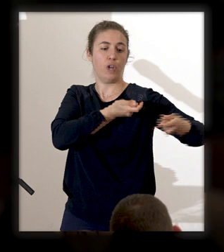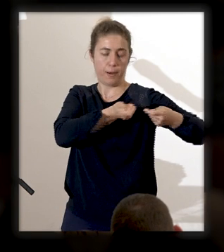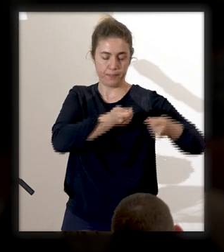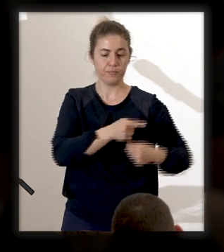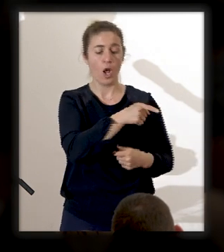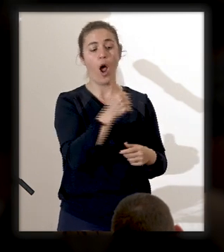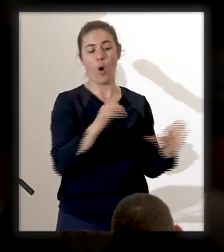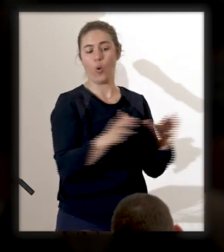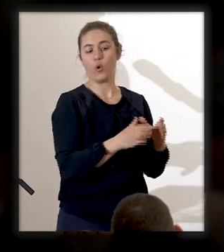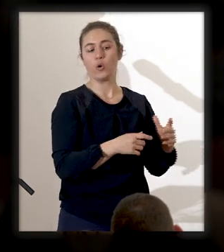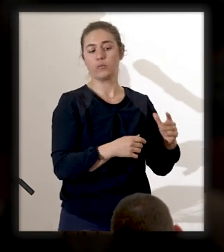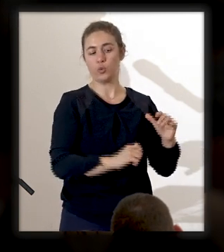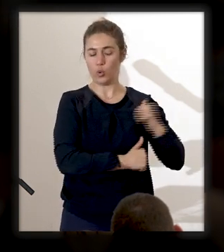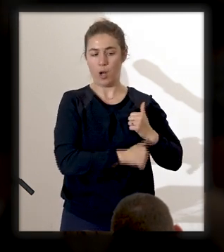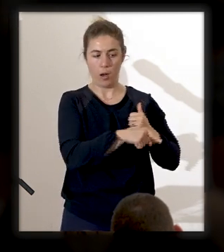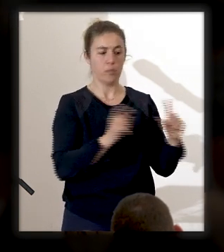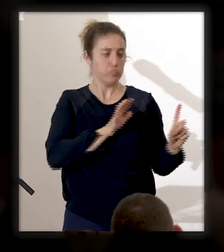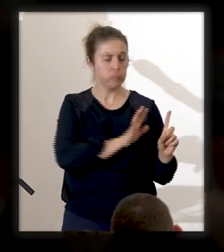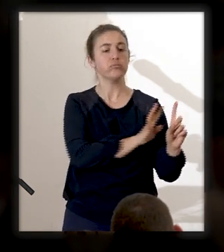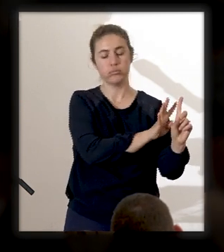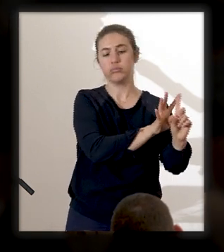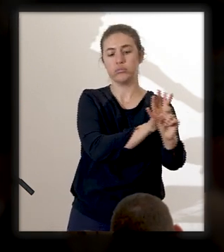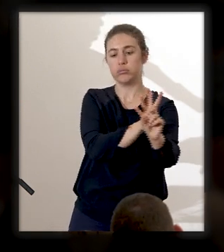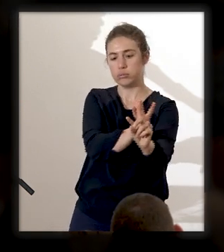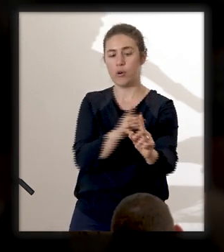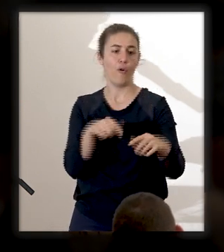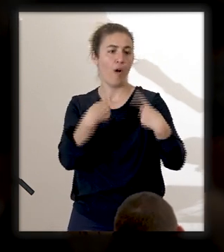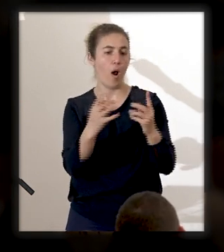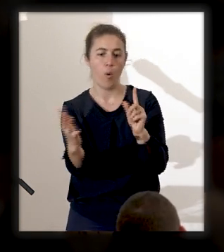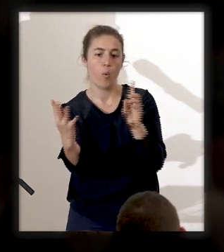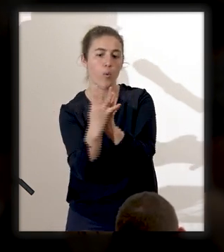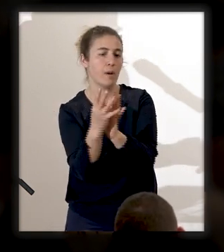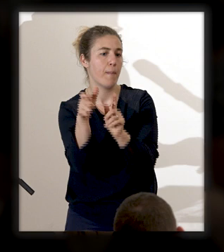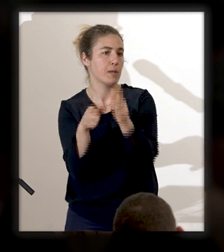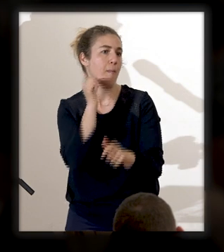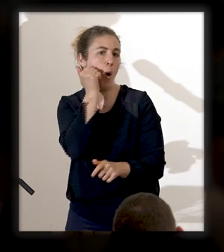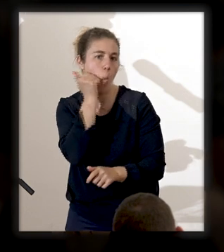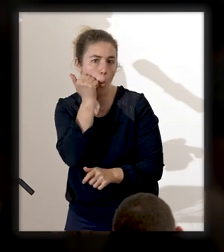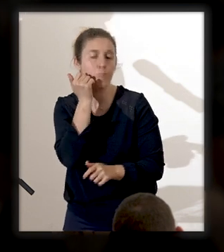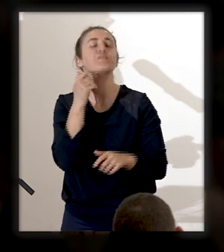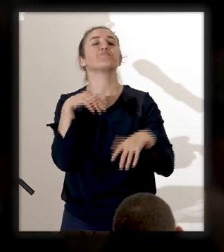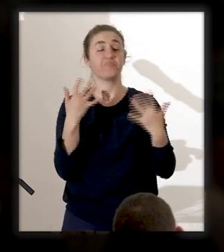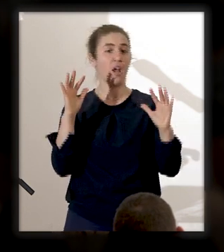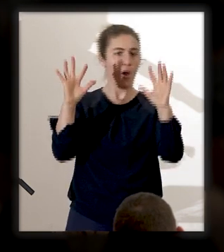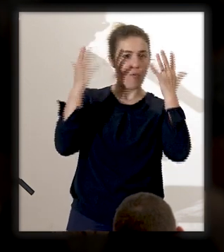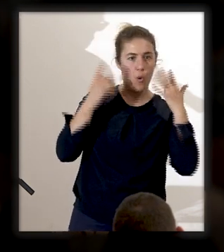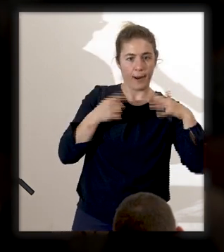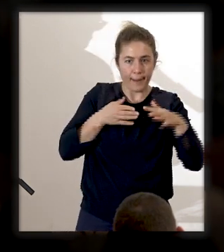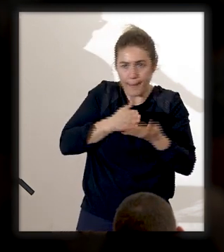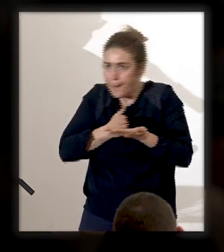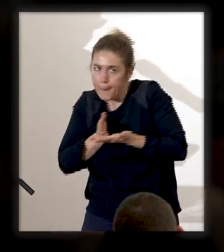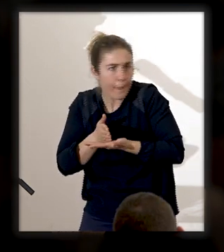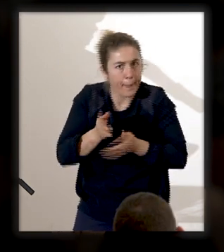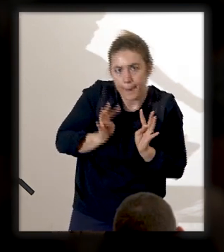détachement de soldats, a pris la route de l'intérieur pour aller à la rencontre des marrons. Alors qu'il s'avançait dans la forêt luxuriante de la